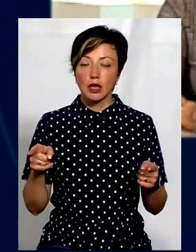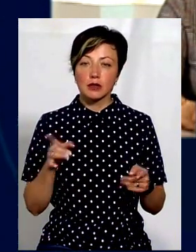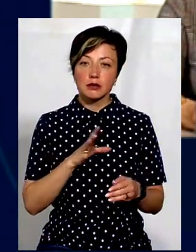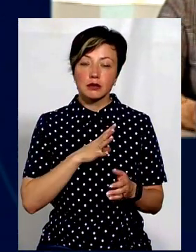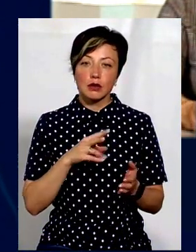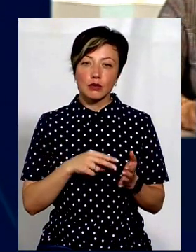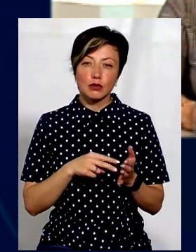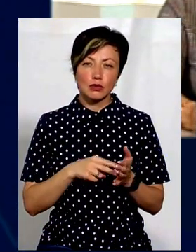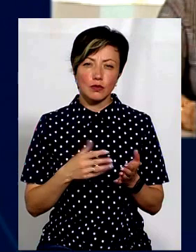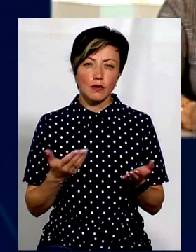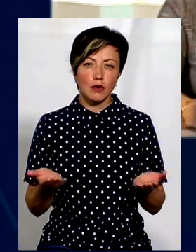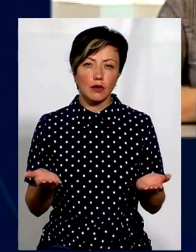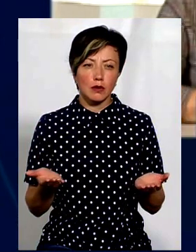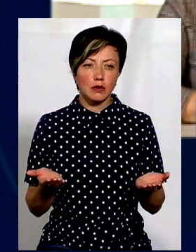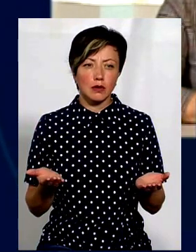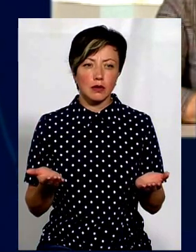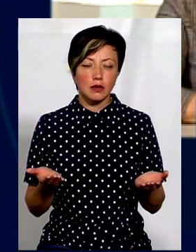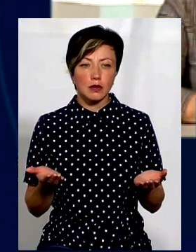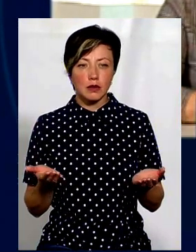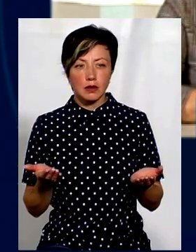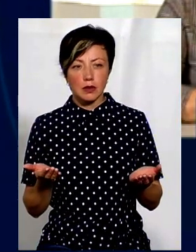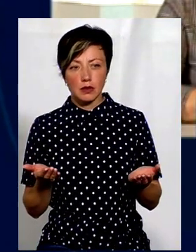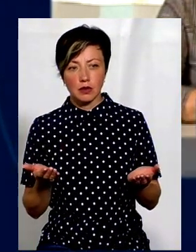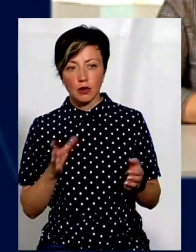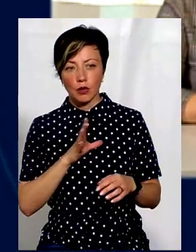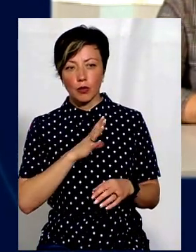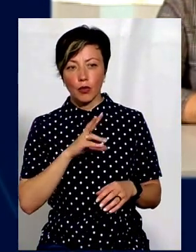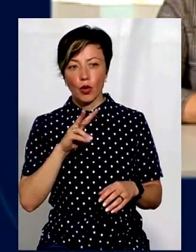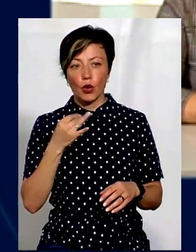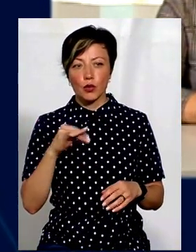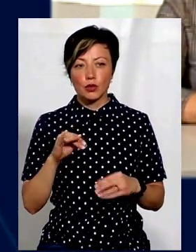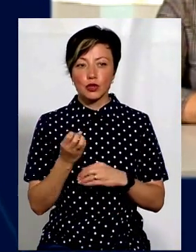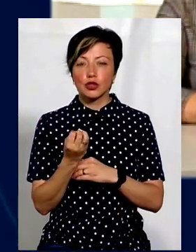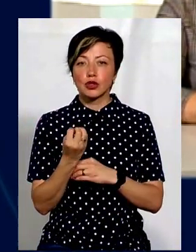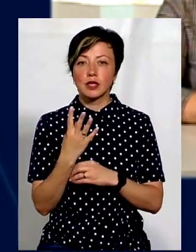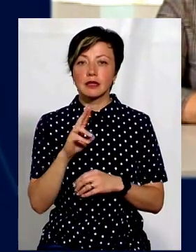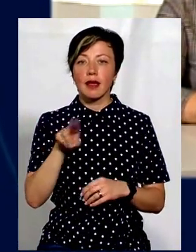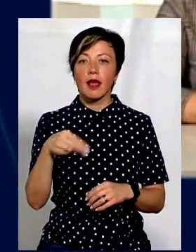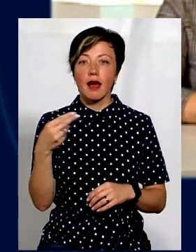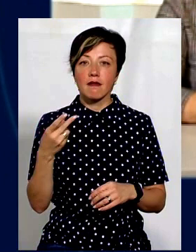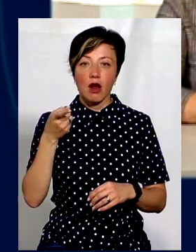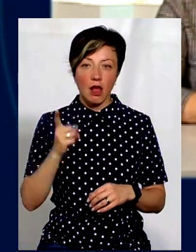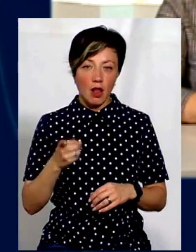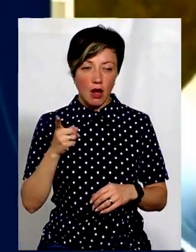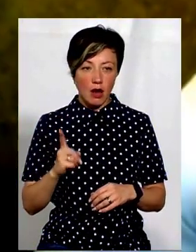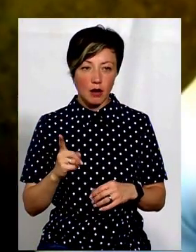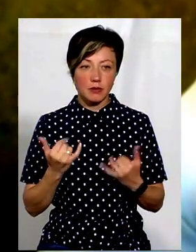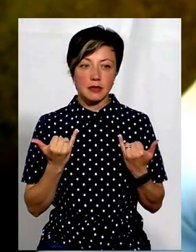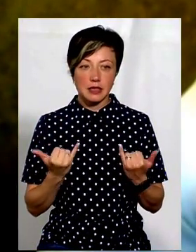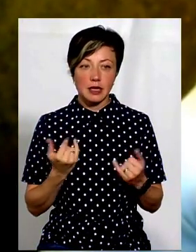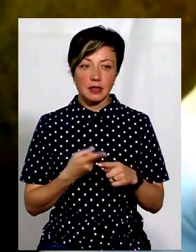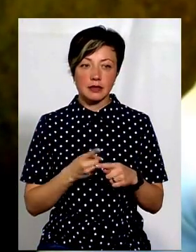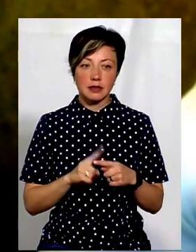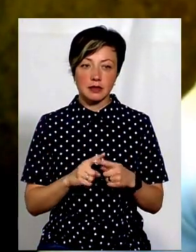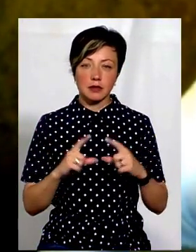14 євро кілограм. Зараз